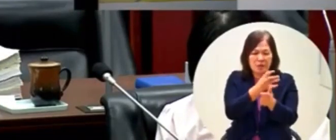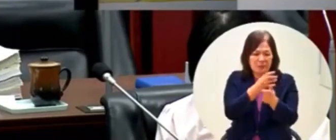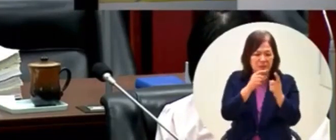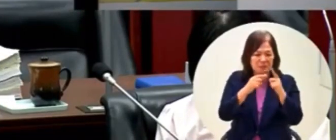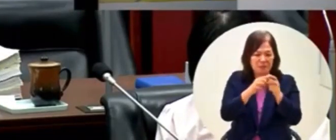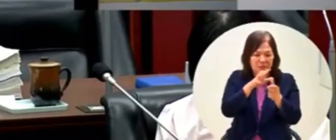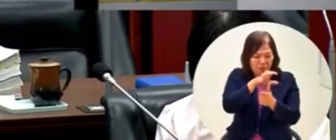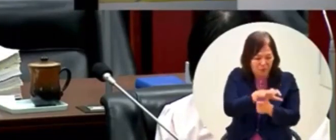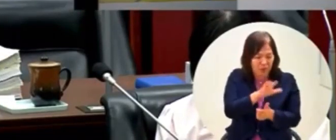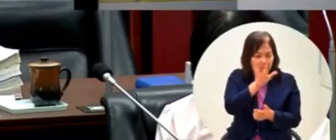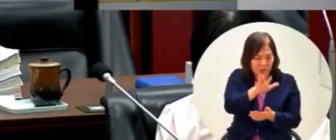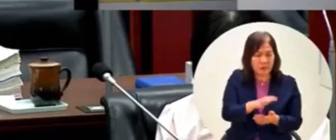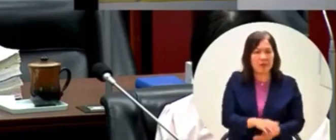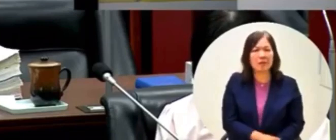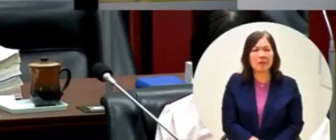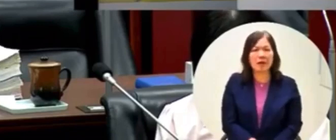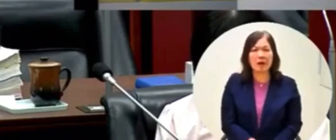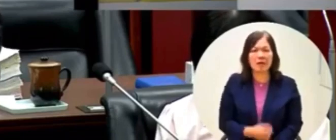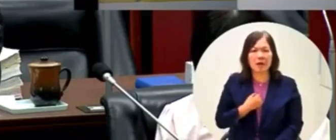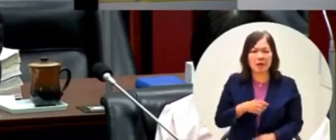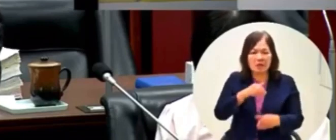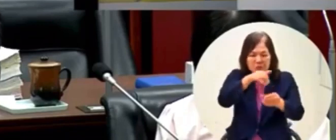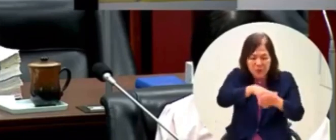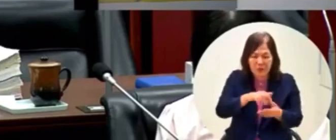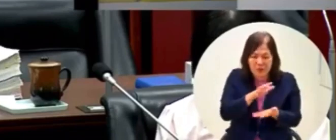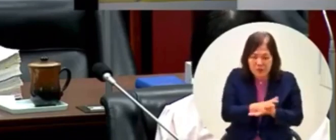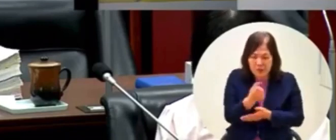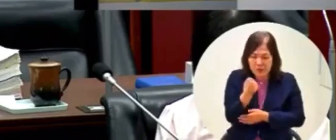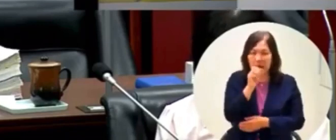就是要讓出來投票的人有壓力